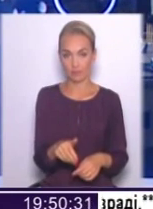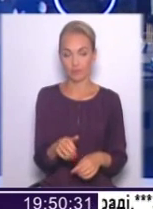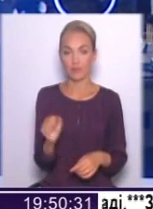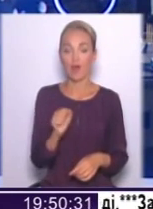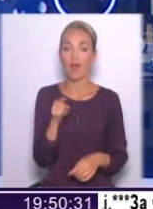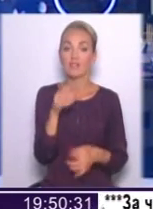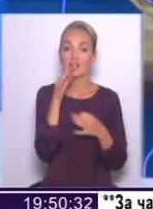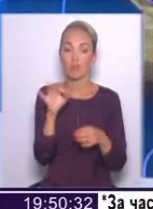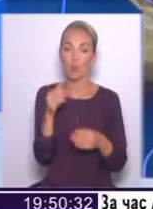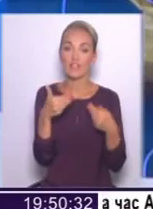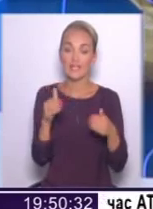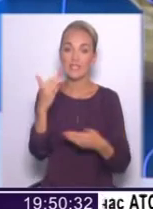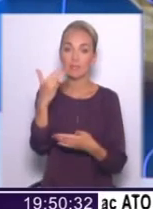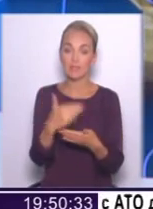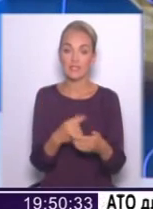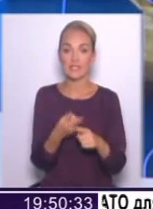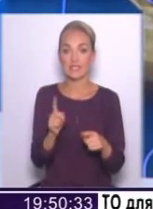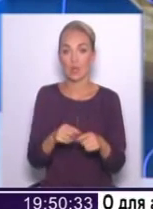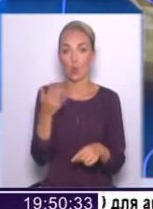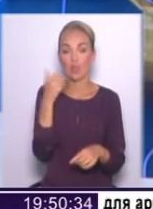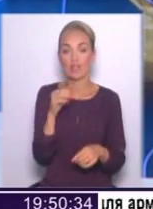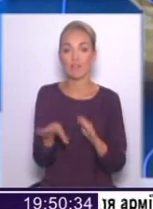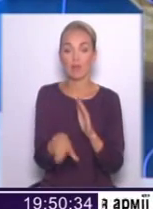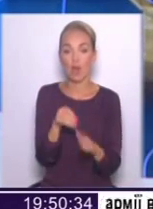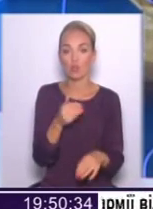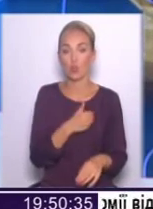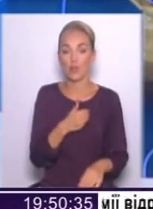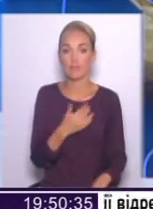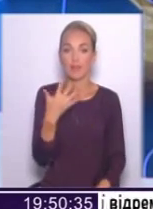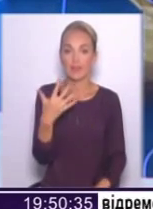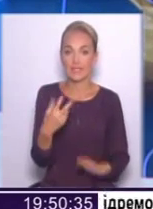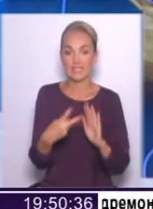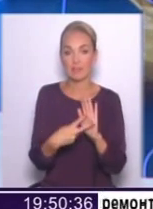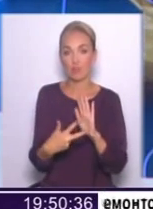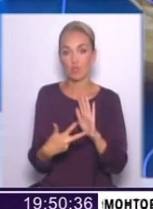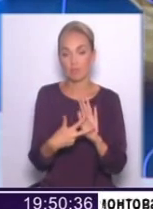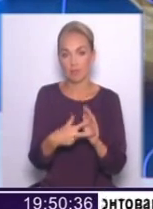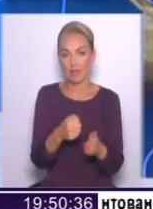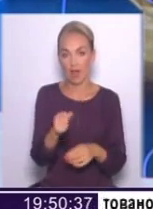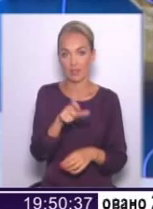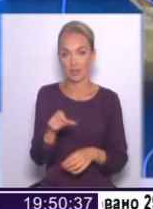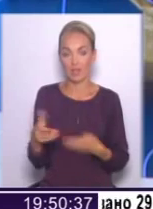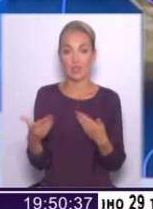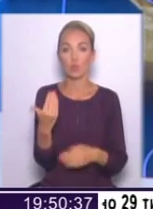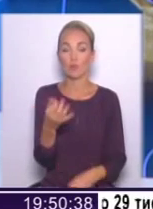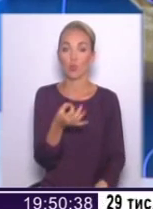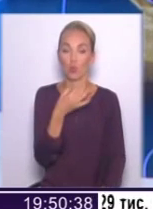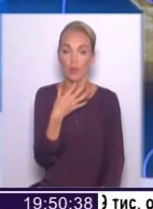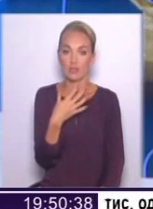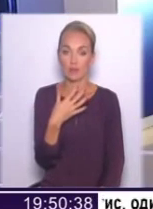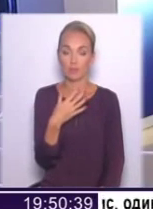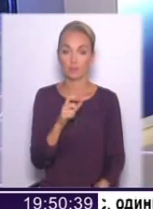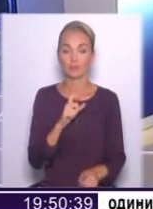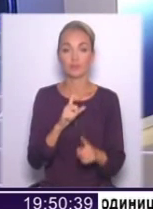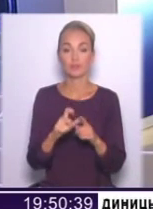відкриті списки? А відкриті списки, це коли ти вибираєш хоча б із п'яти, семи, восьми кандидатів, які тобі подобаються? В даному випадку